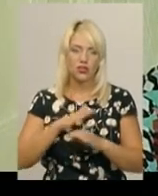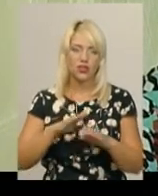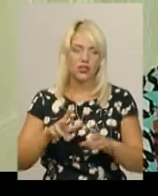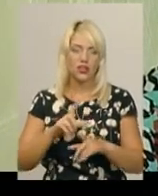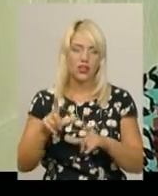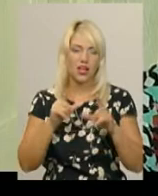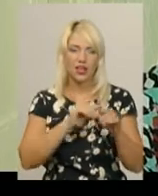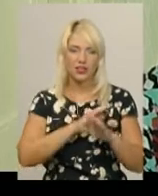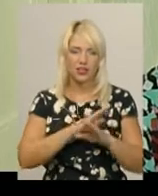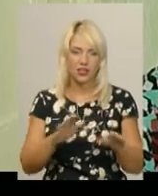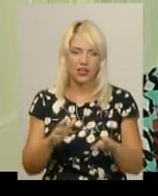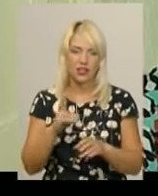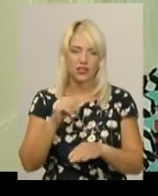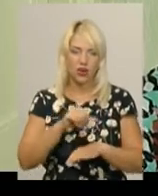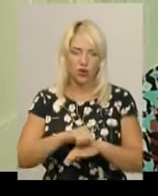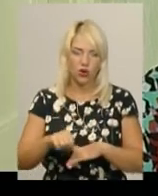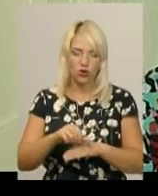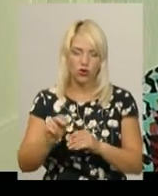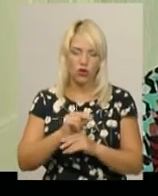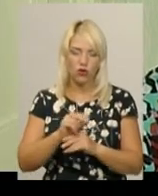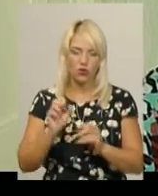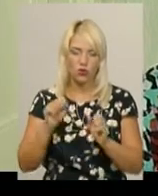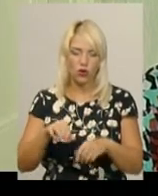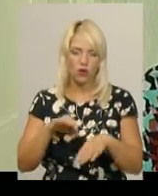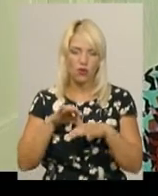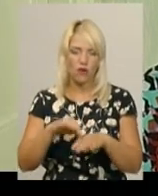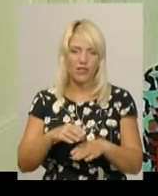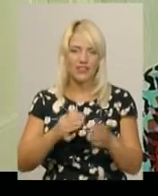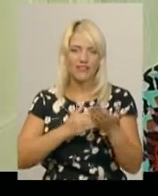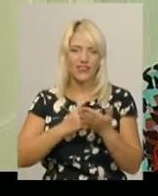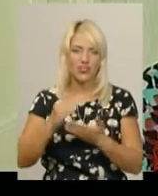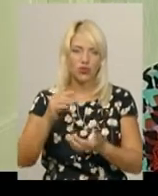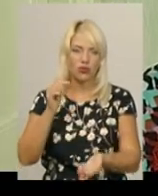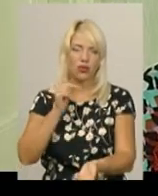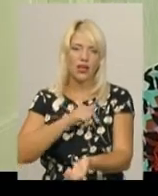кордон лікуватися, щоб могли провести високодозну хімію для діток.